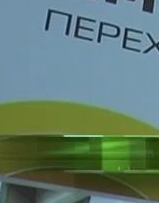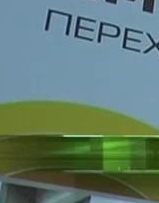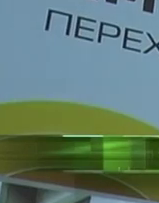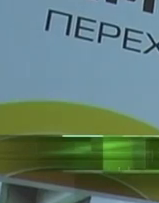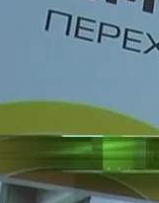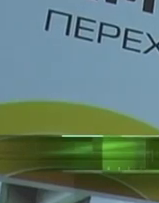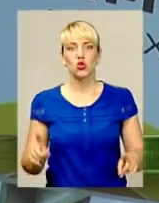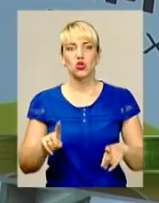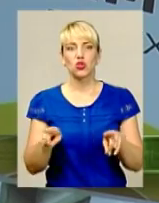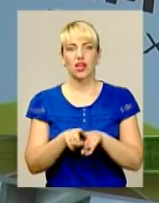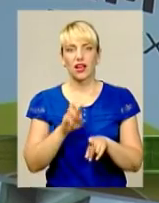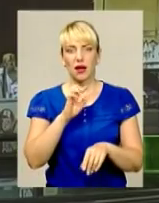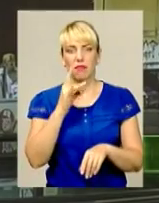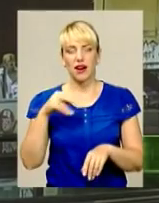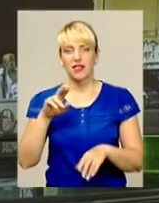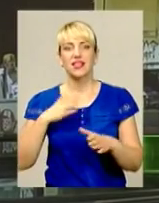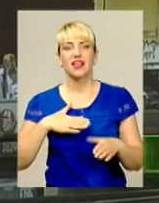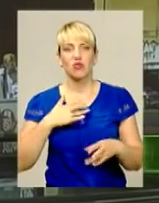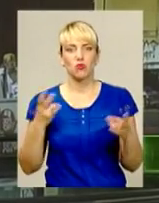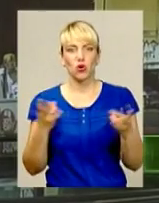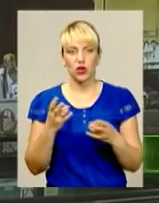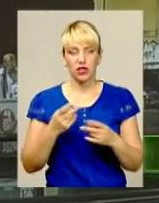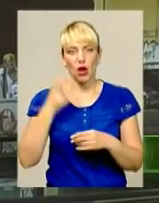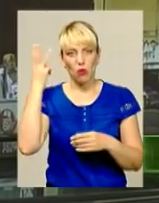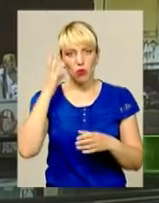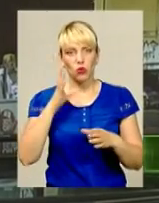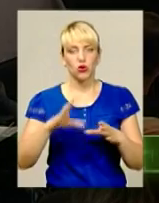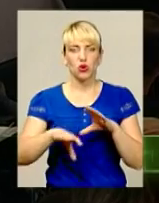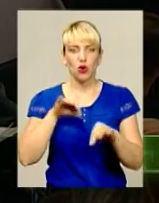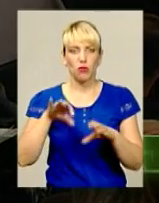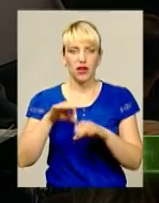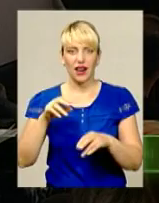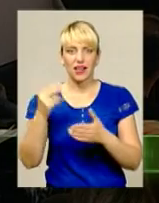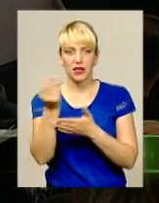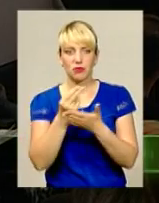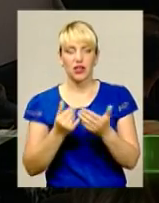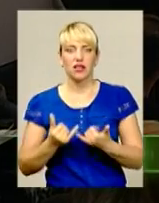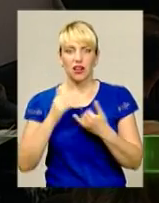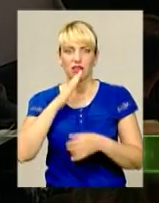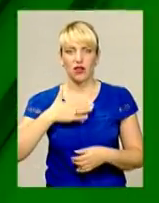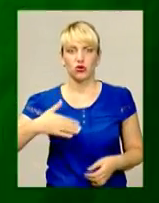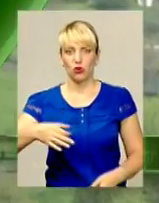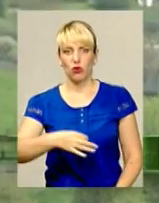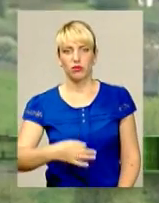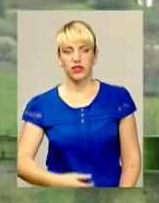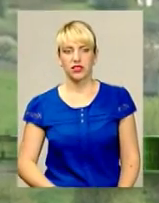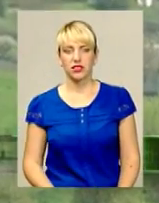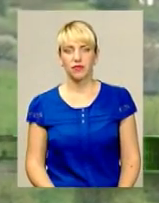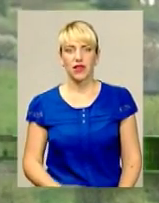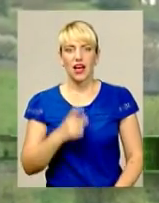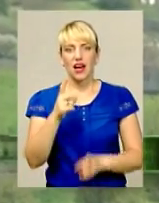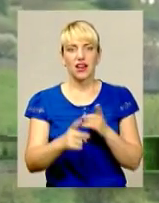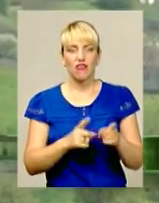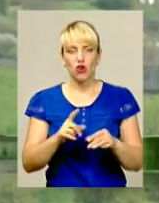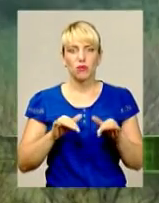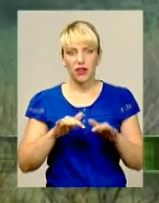Що таке бренд та навіщо він потрібен? Подоляний гуртом обиратимуть фірмовий логотип для нашої області. Реформа